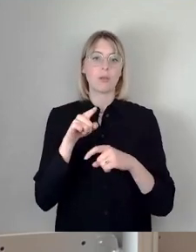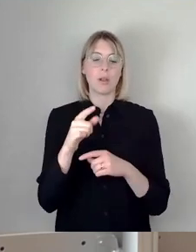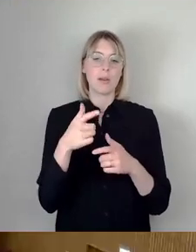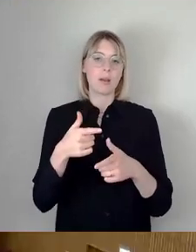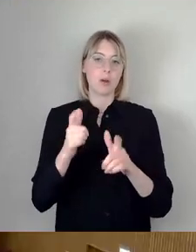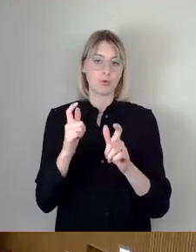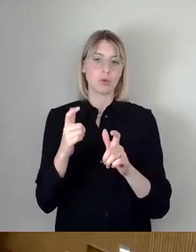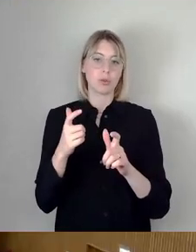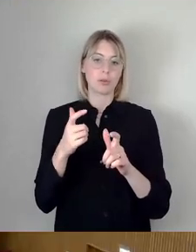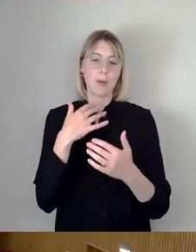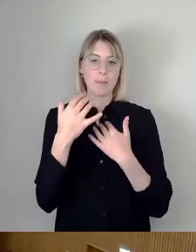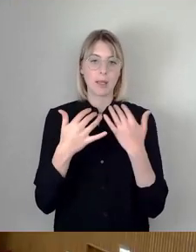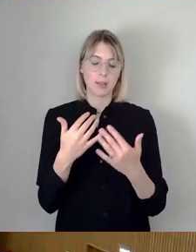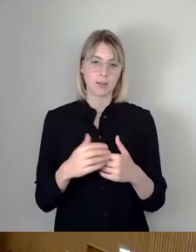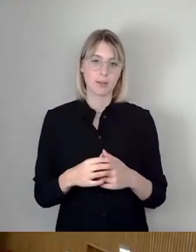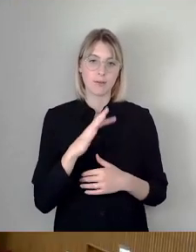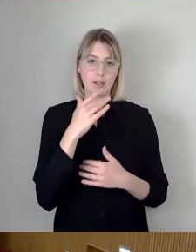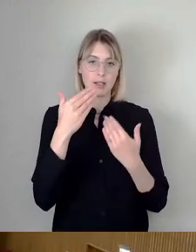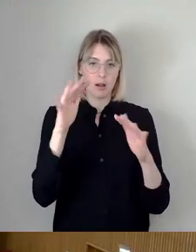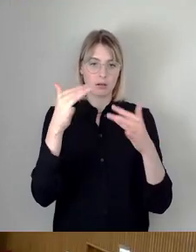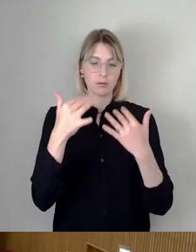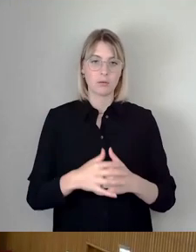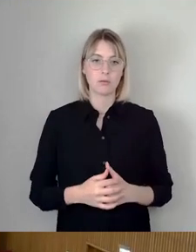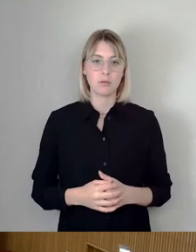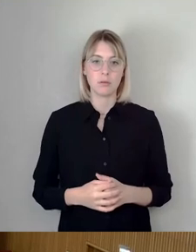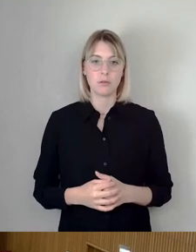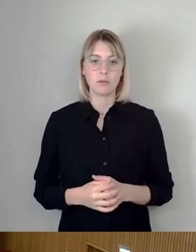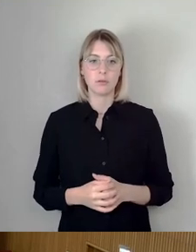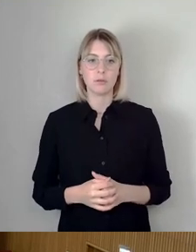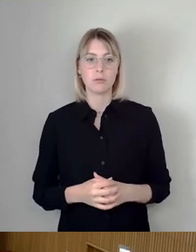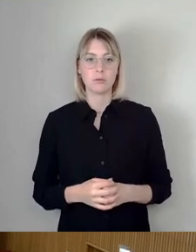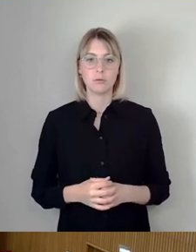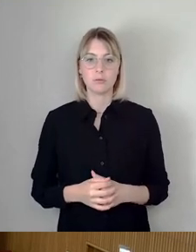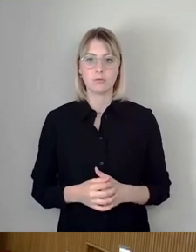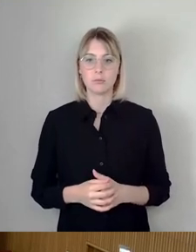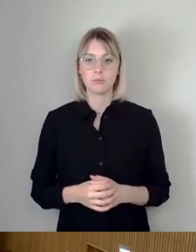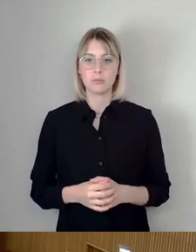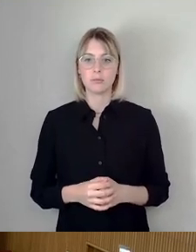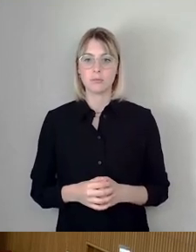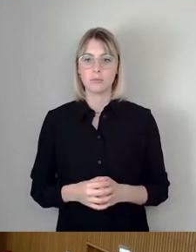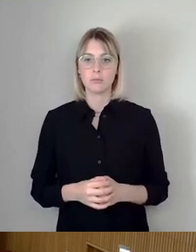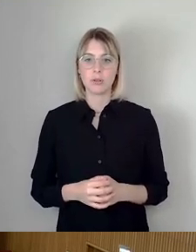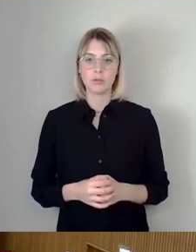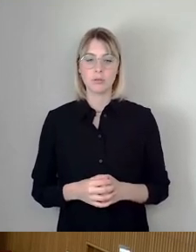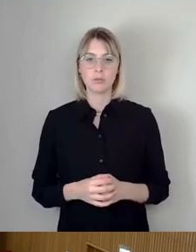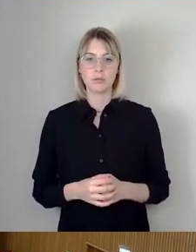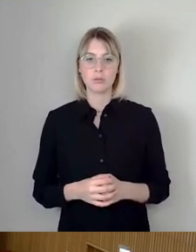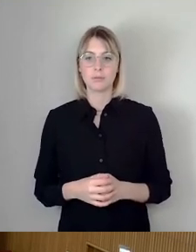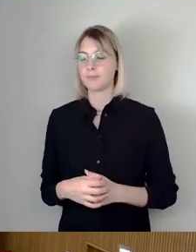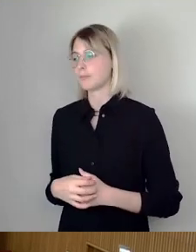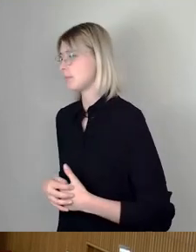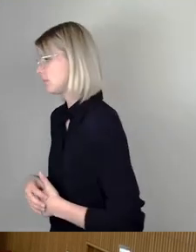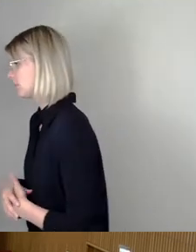Aufmerksamkeit. Okay. Dann wäre jetzt SPD-Fraktion, gewünscht. Nein?